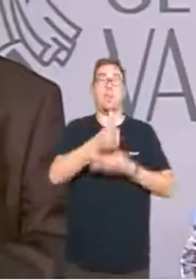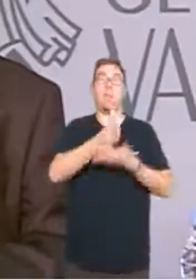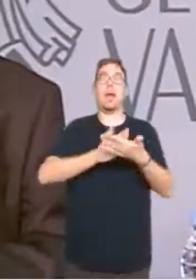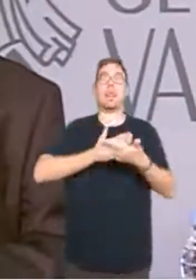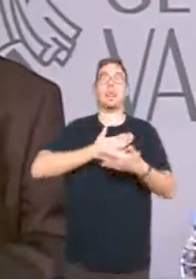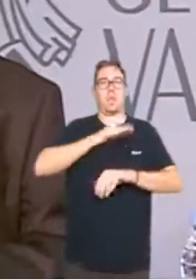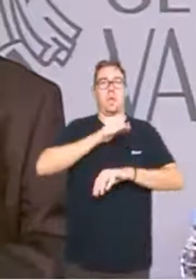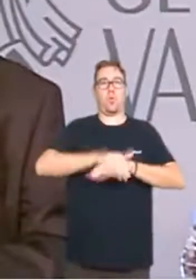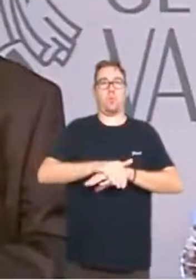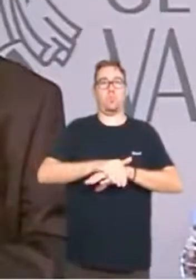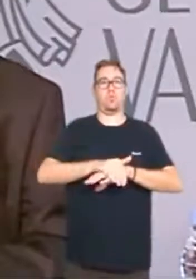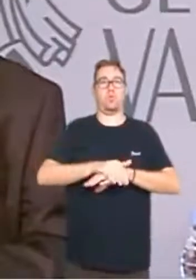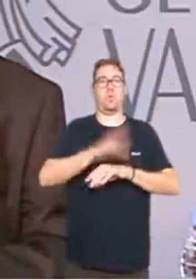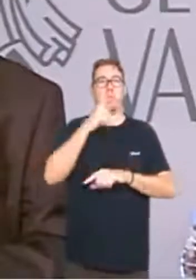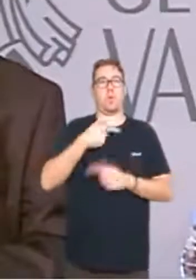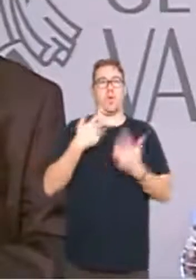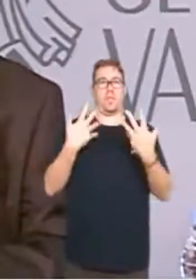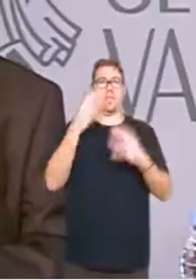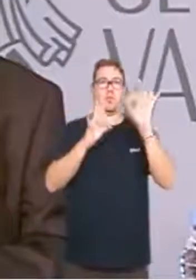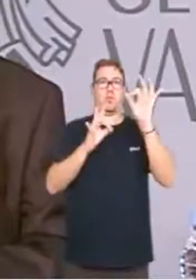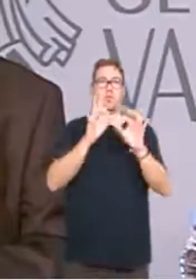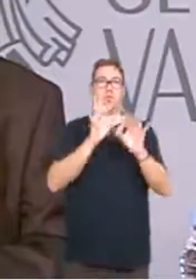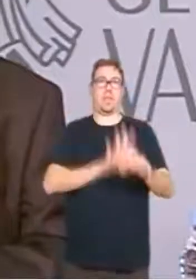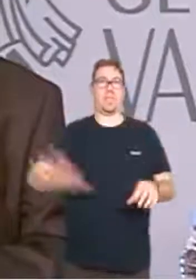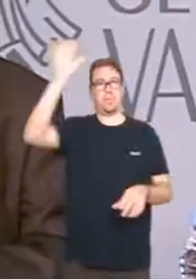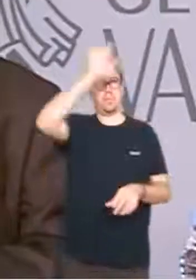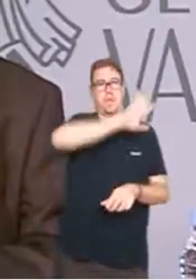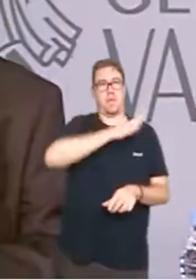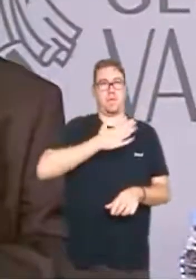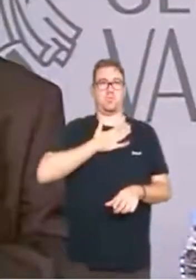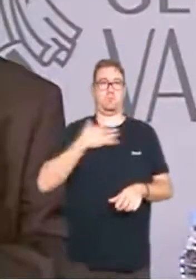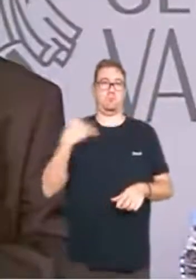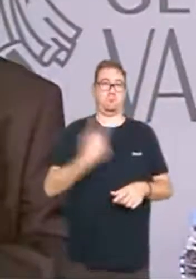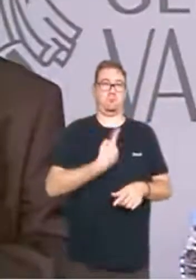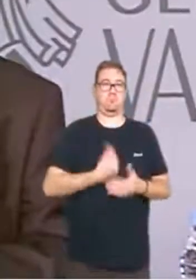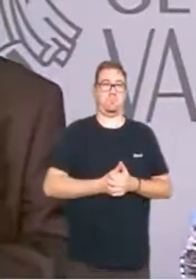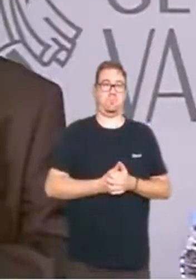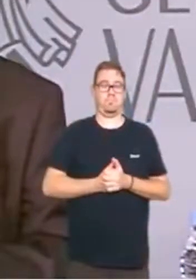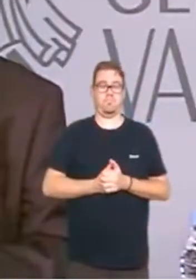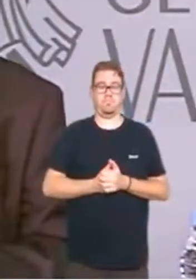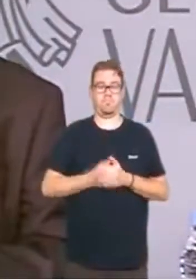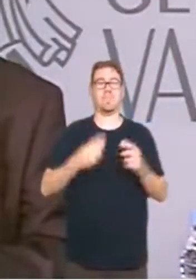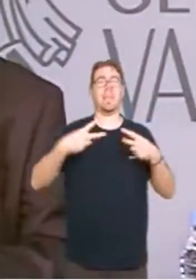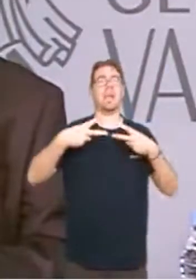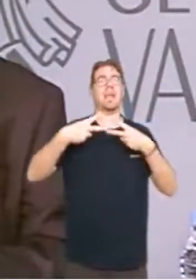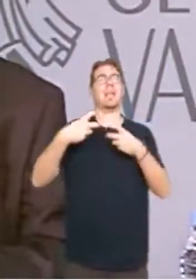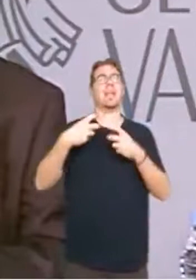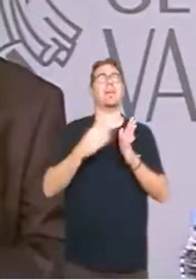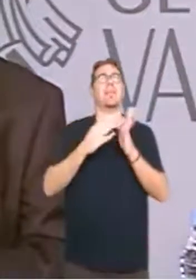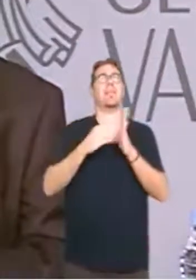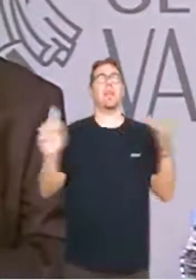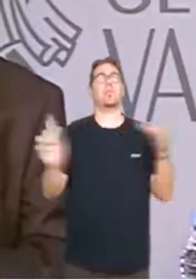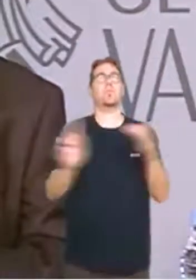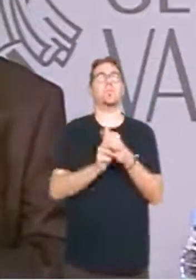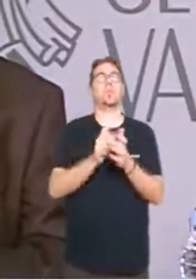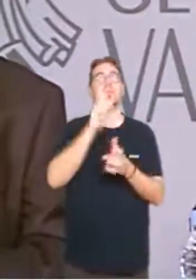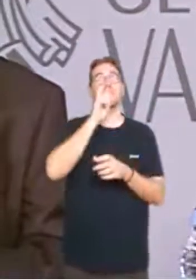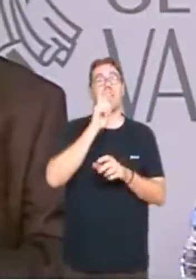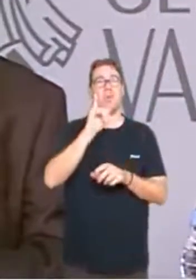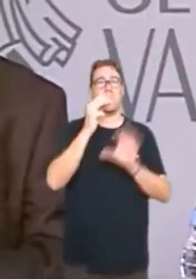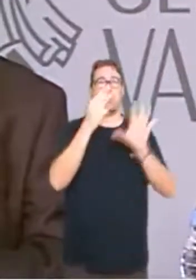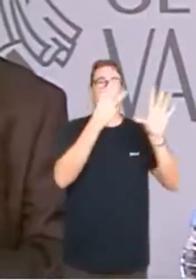tenint en compte que som el 10% de la població espanyola. La renda valenciana d'inclusió comptarà aquest enguany amb 88